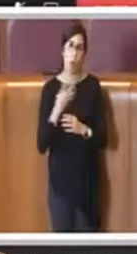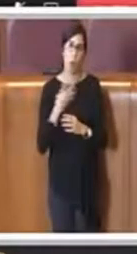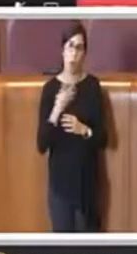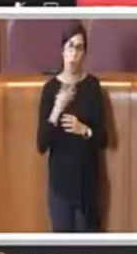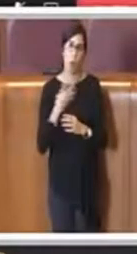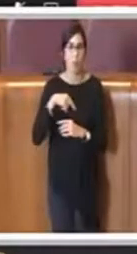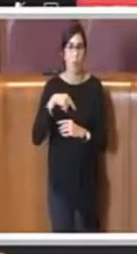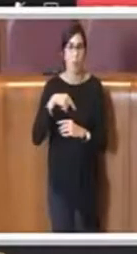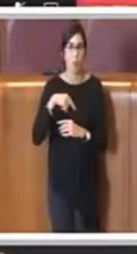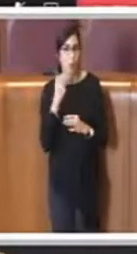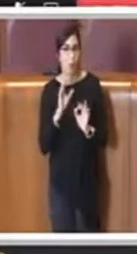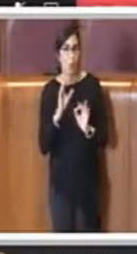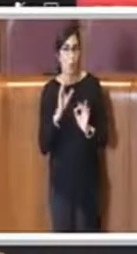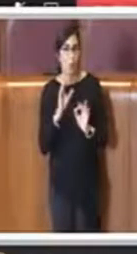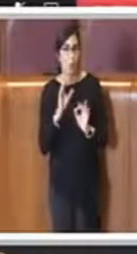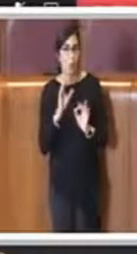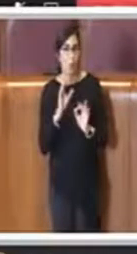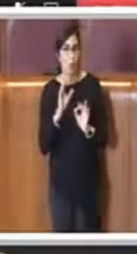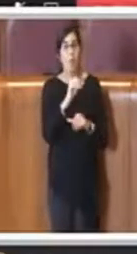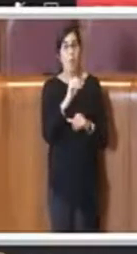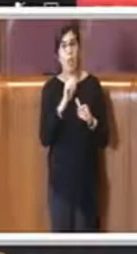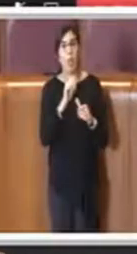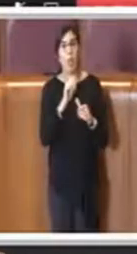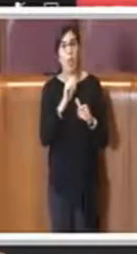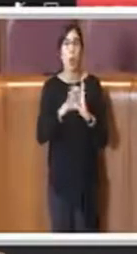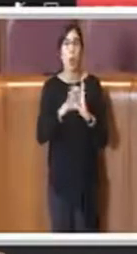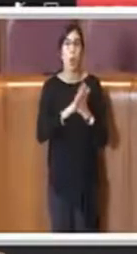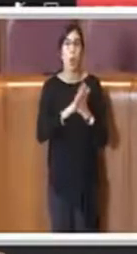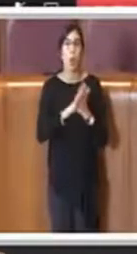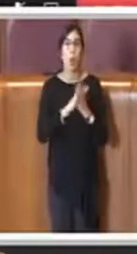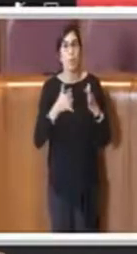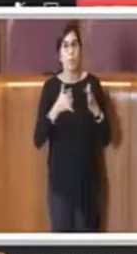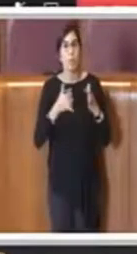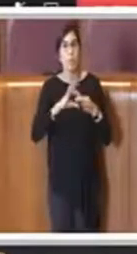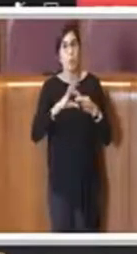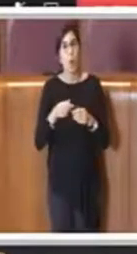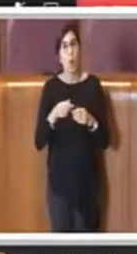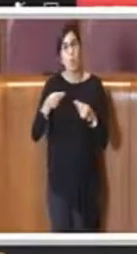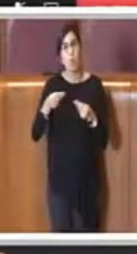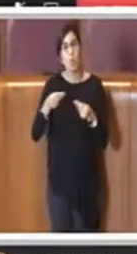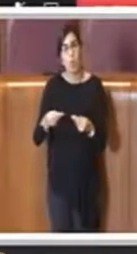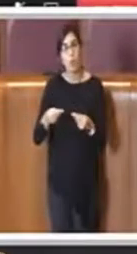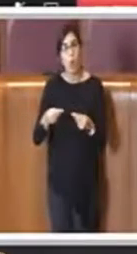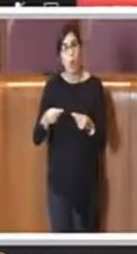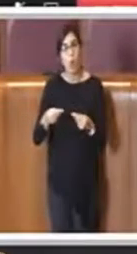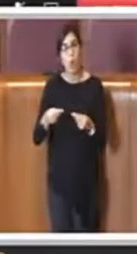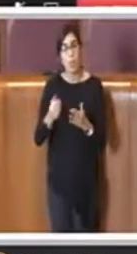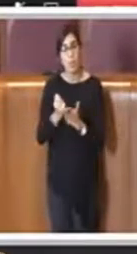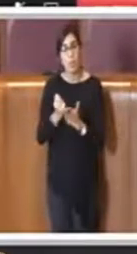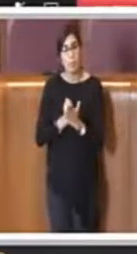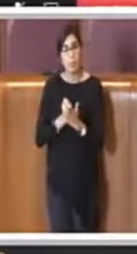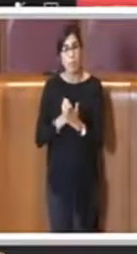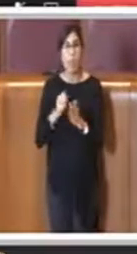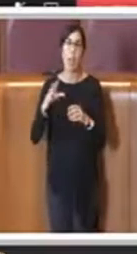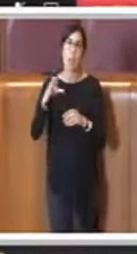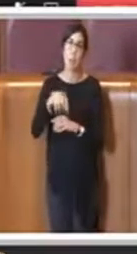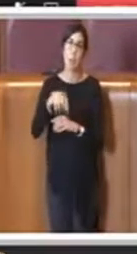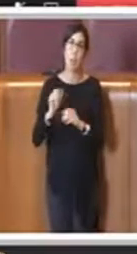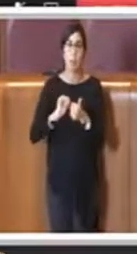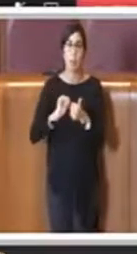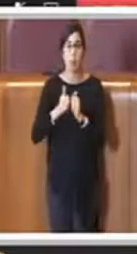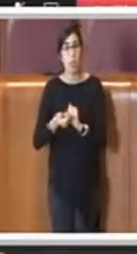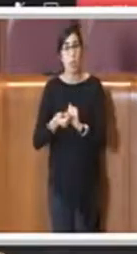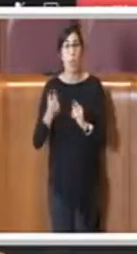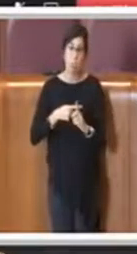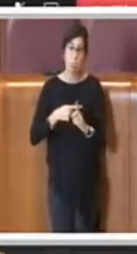modificare il codice dei contratti per quello che riguarda le concessioni di impianti sportivi e ancora di più di palestre